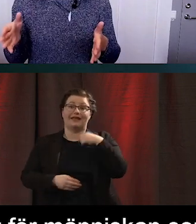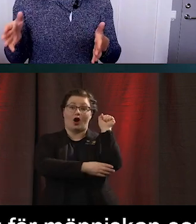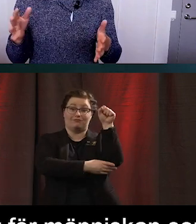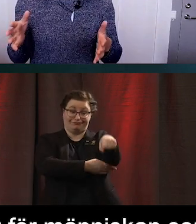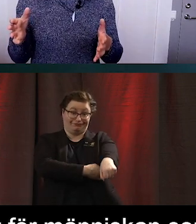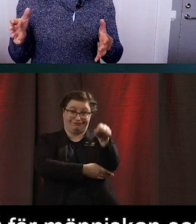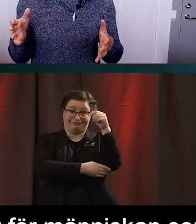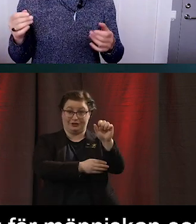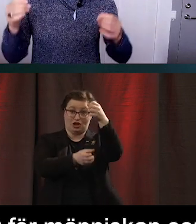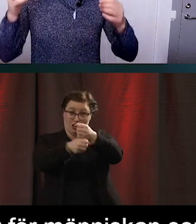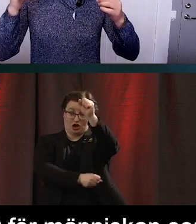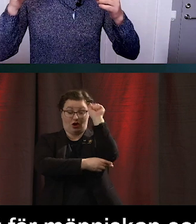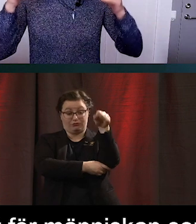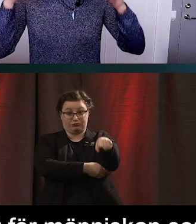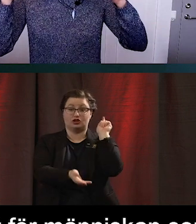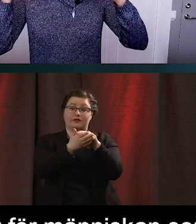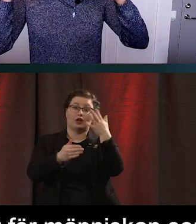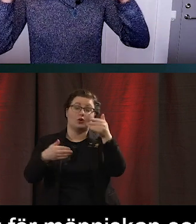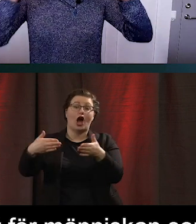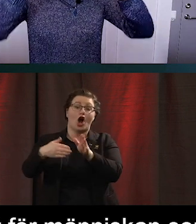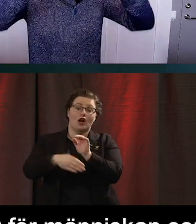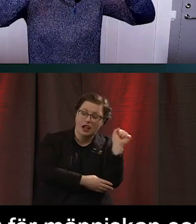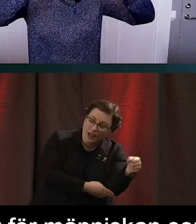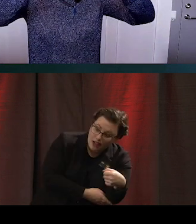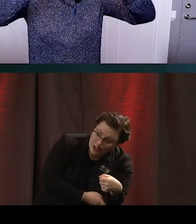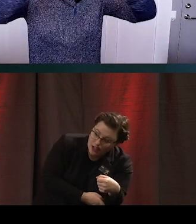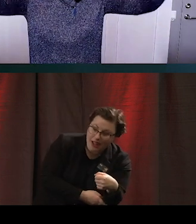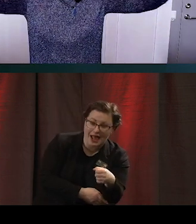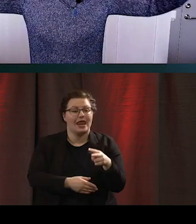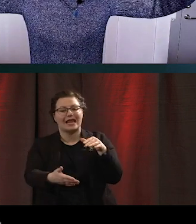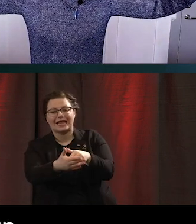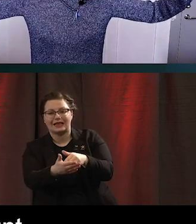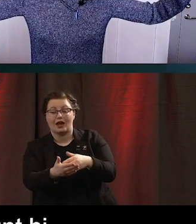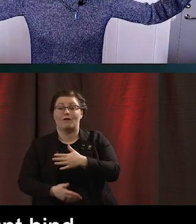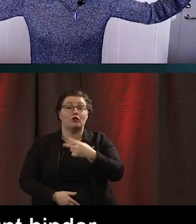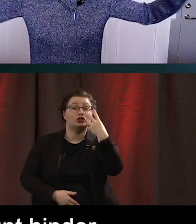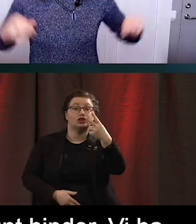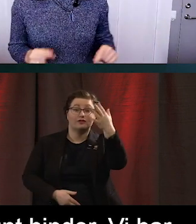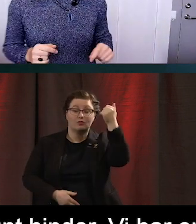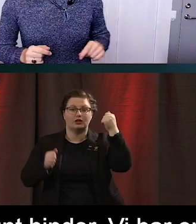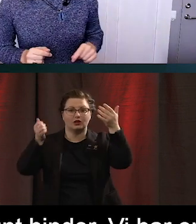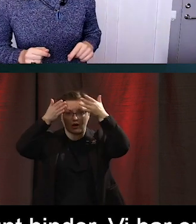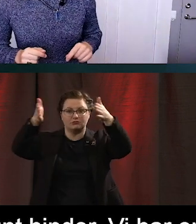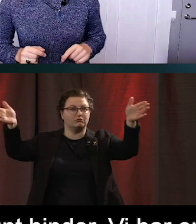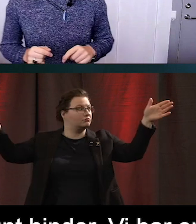hinder väldigt lätt. Vi har en synförmåga som egentligen tar in en väldigt stor bredd